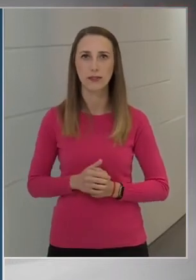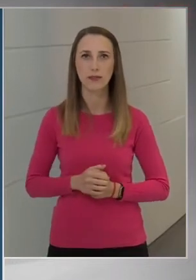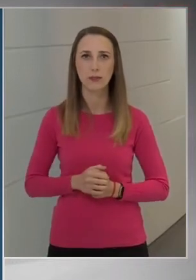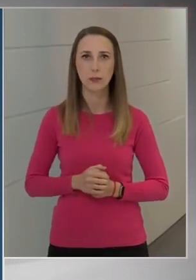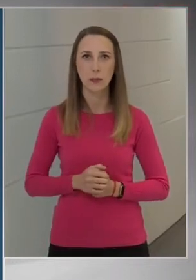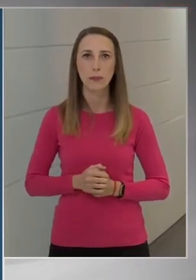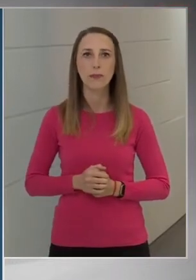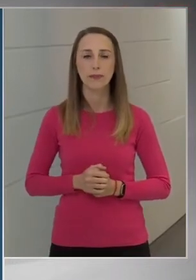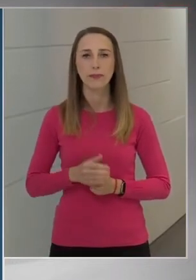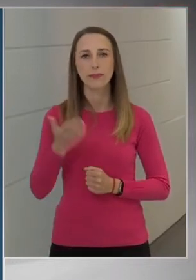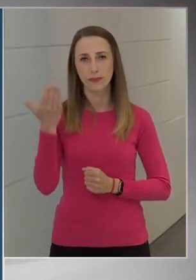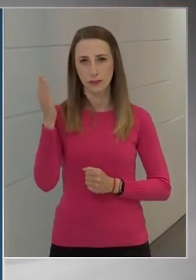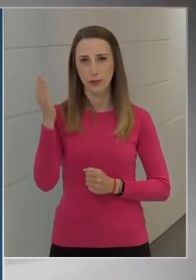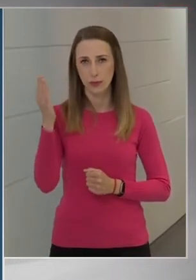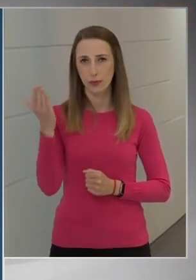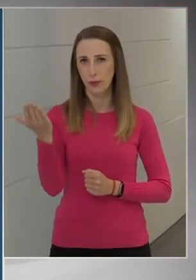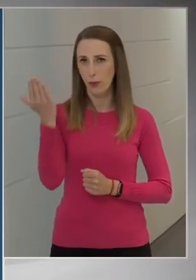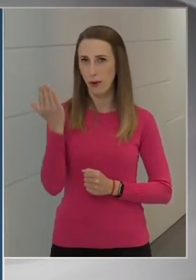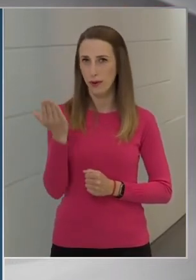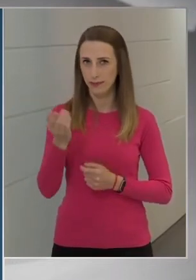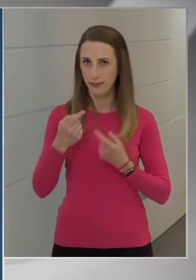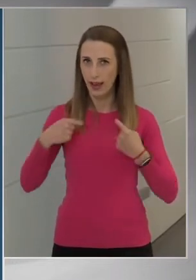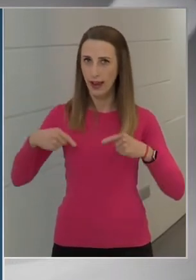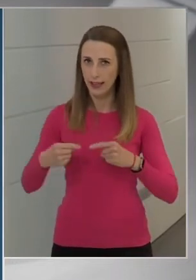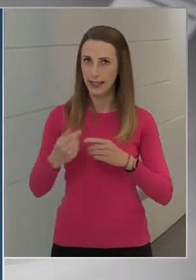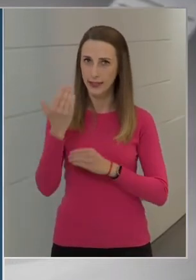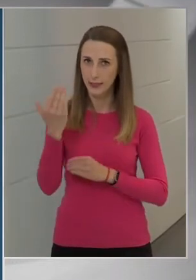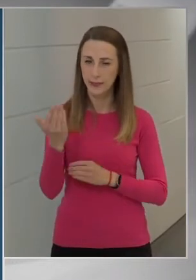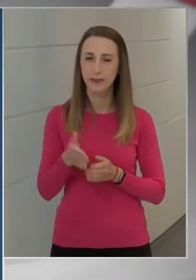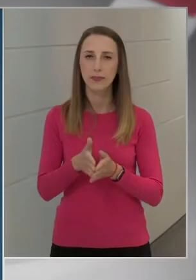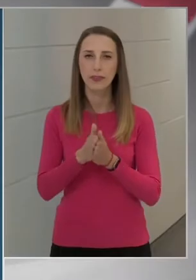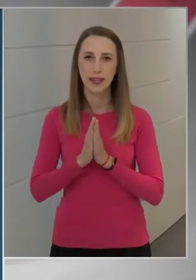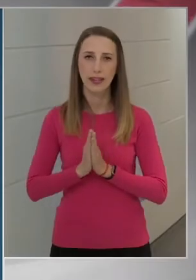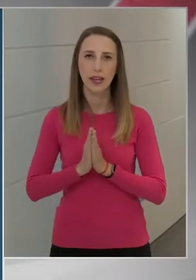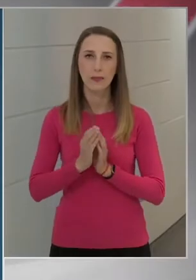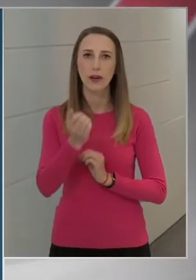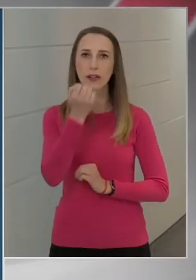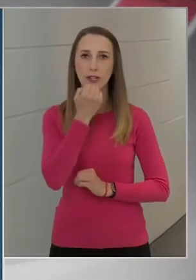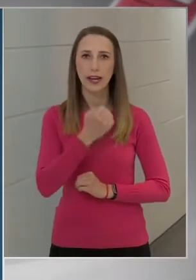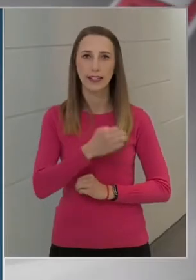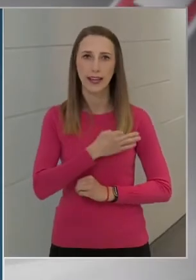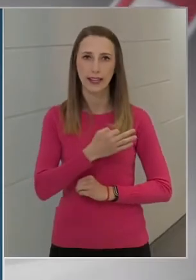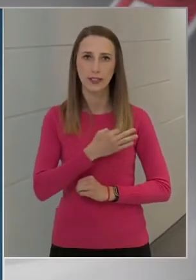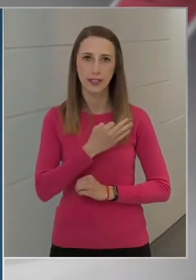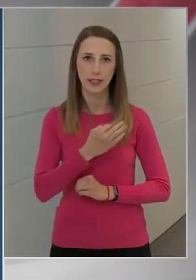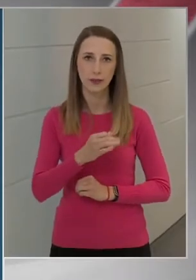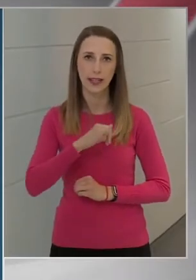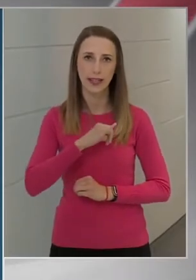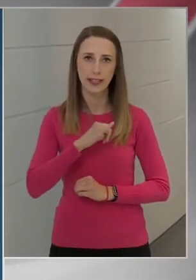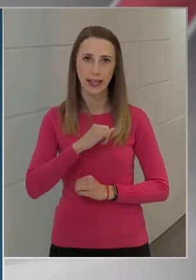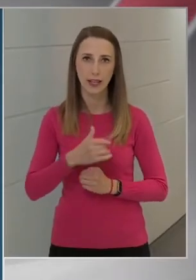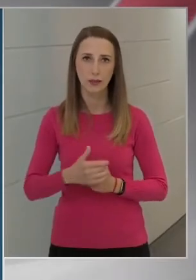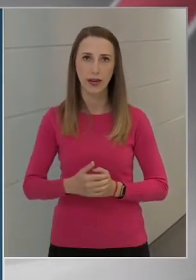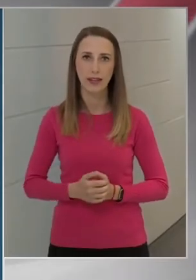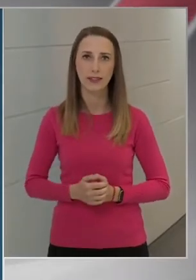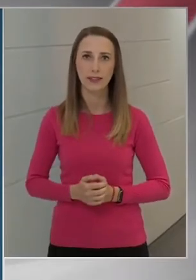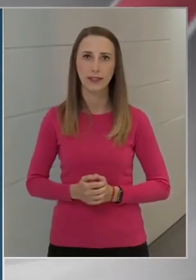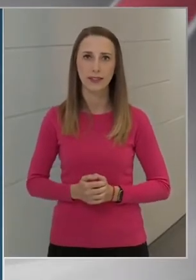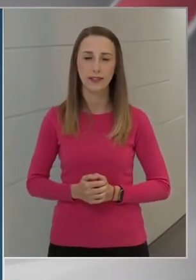Ez tükrött tart elénk. Kérem, hogy a saját egészségünk érdekében,